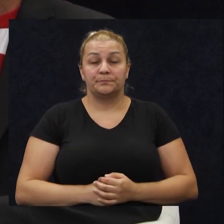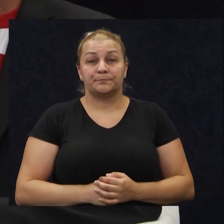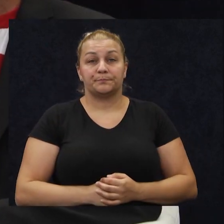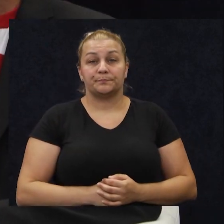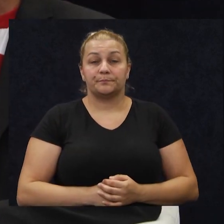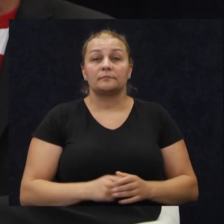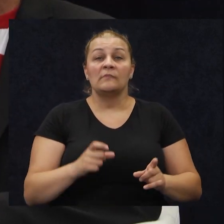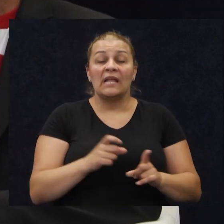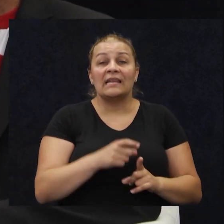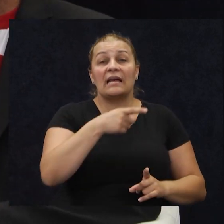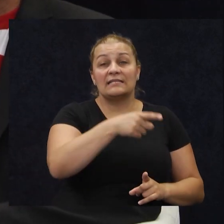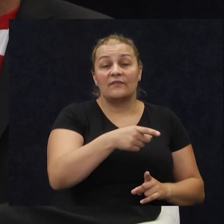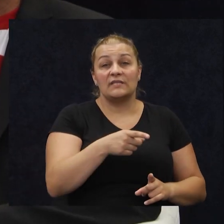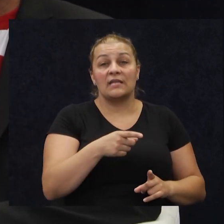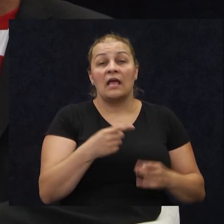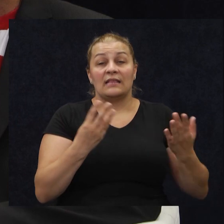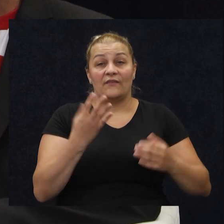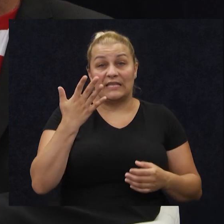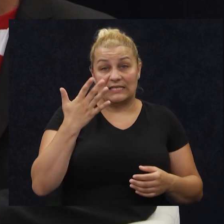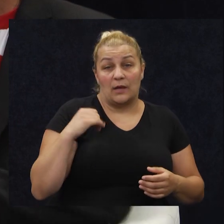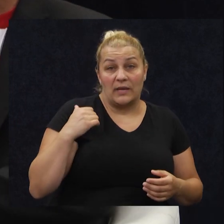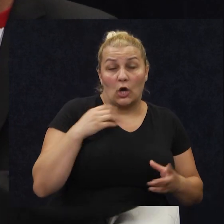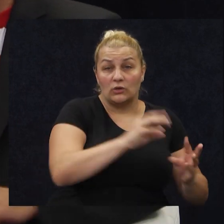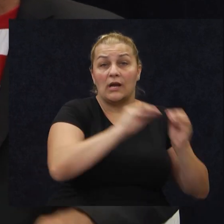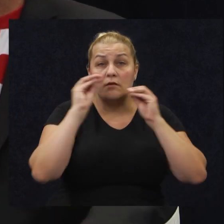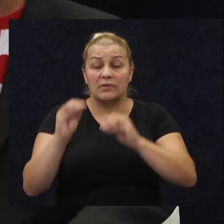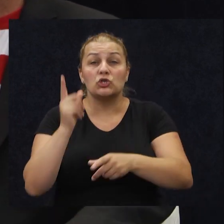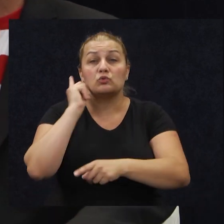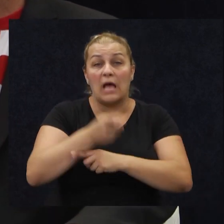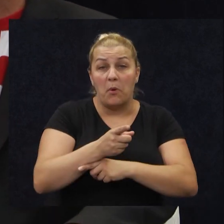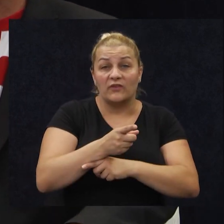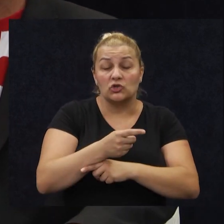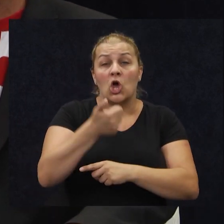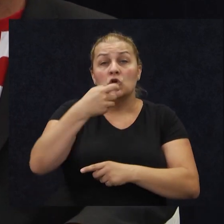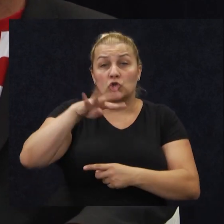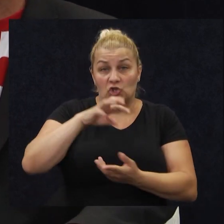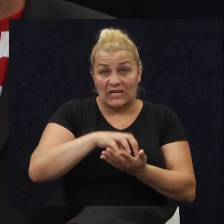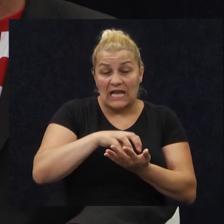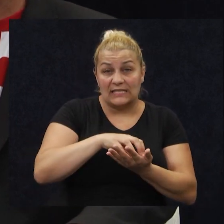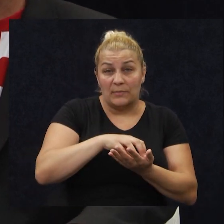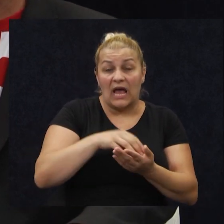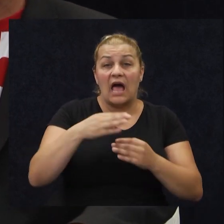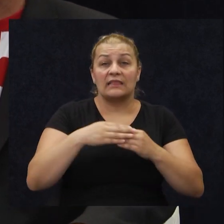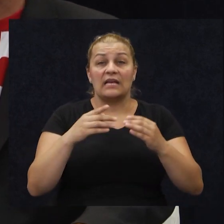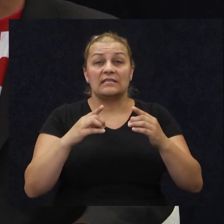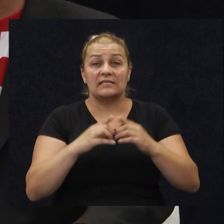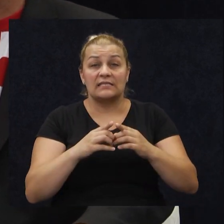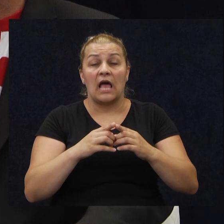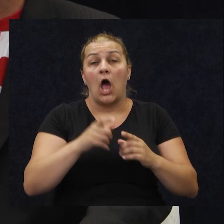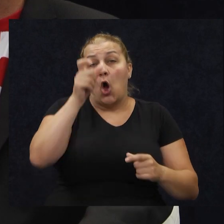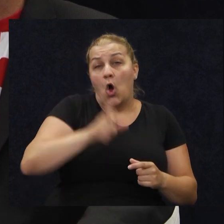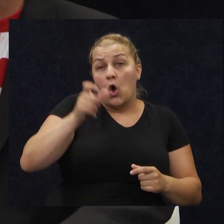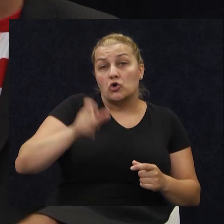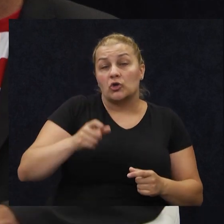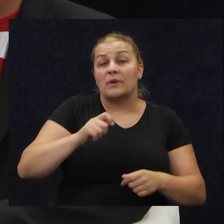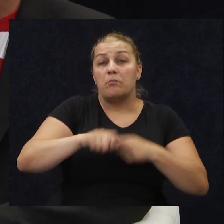dragice, vi ste u Lispod do 95. prešli ste u zapojeništvo 114. brigade za personalne